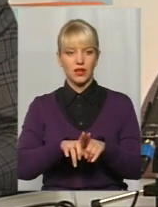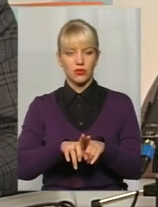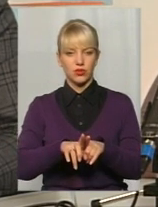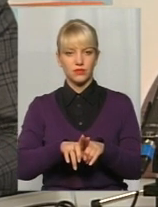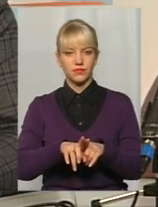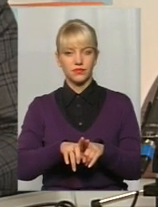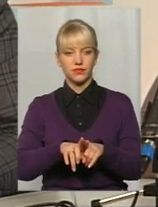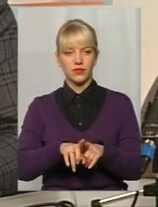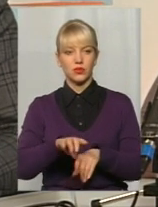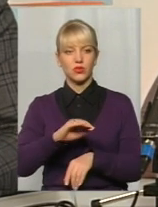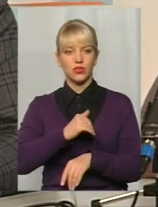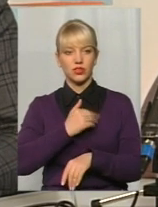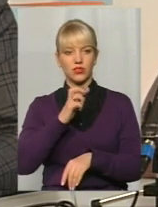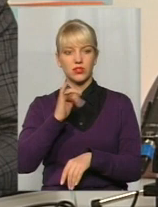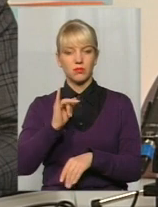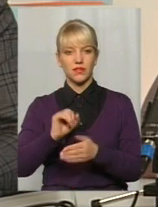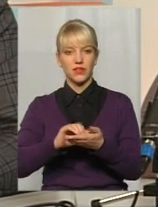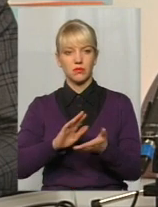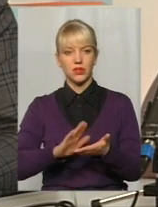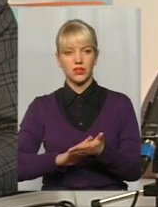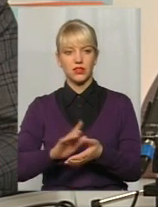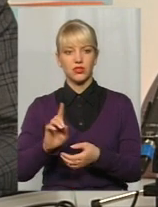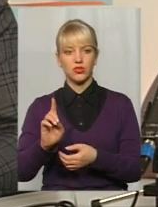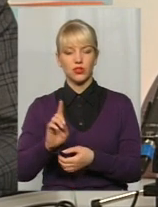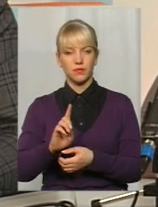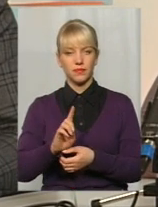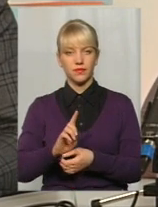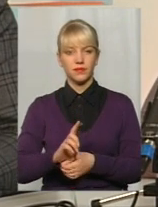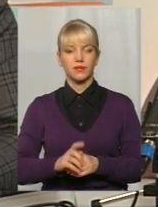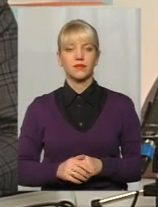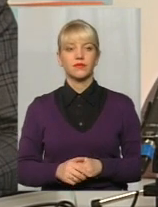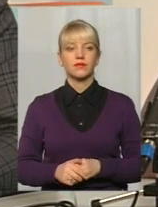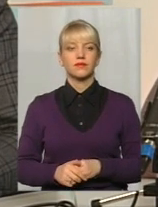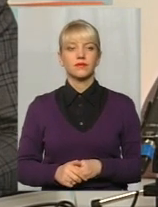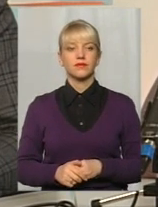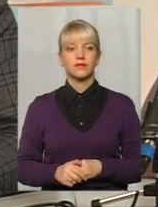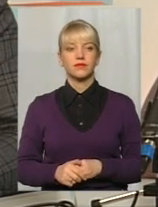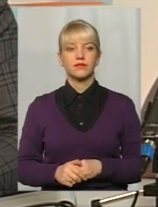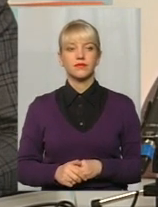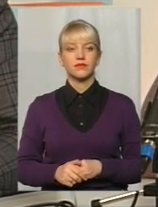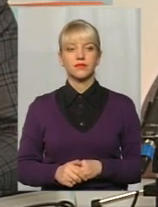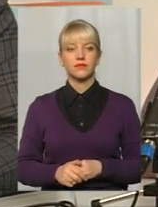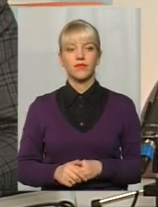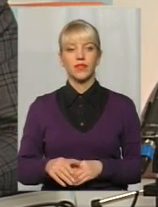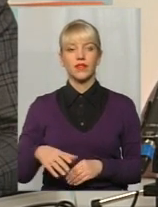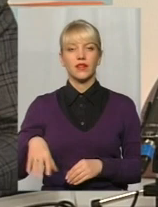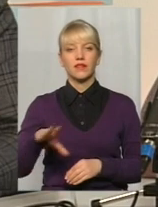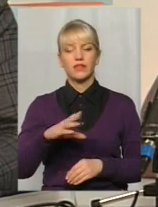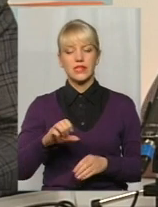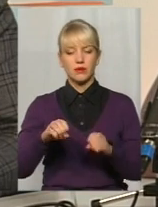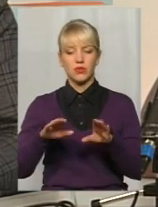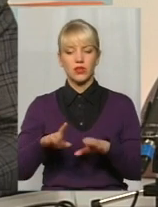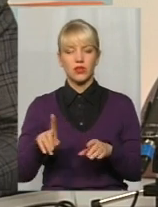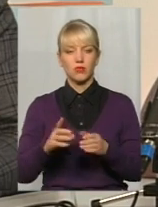Також хотілося б відмітити, що всі постанови, які були